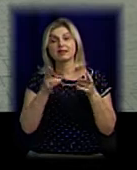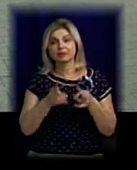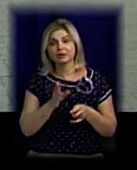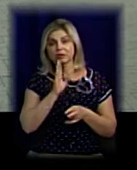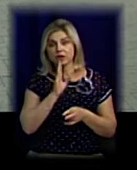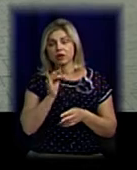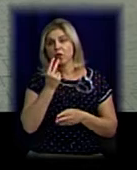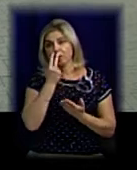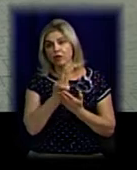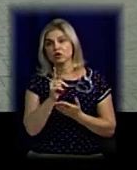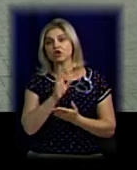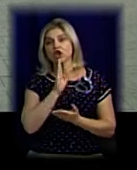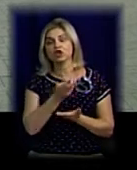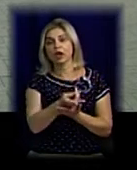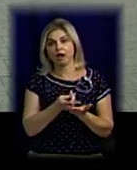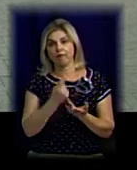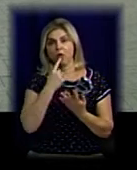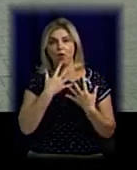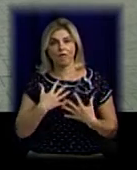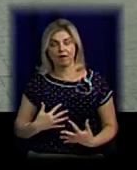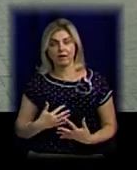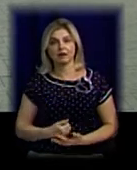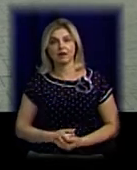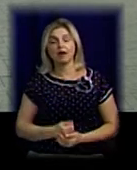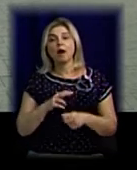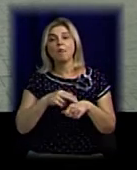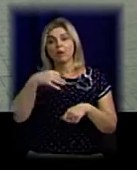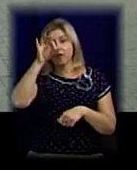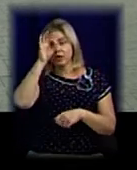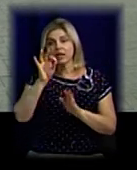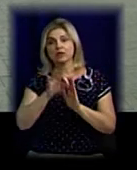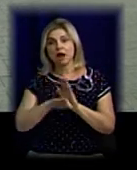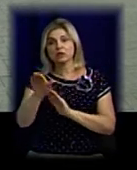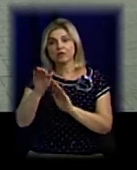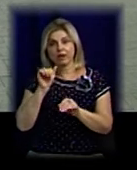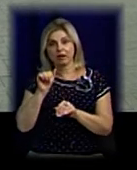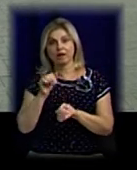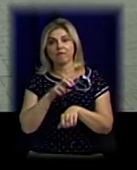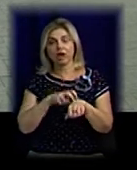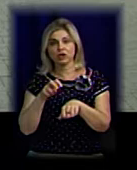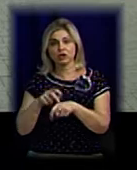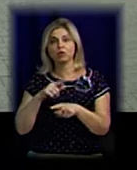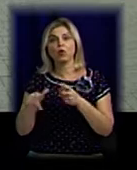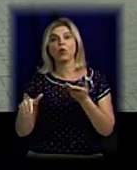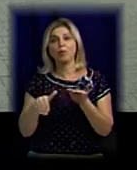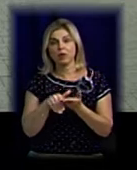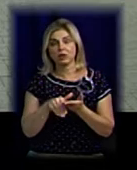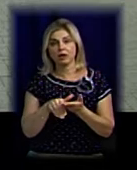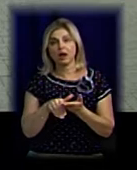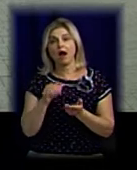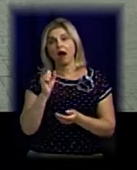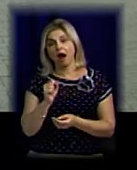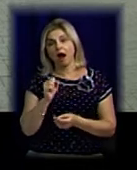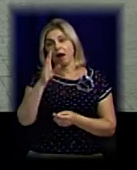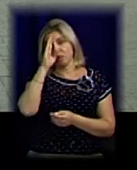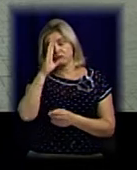та побачили, що жінка лежить окровавлена. Правоохоронці одразу викликали лікарів швидкої медичної допомоги, а